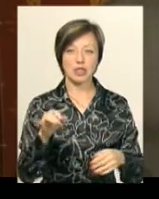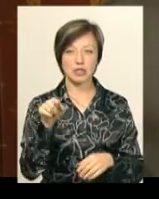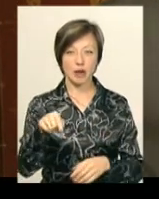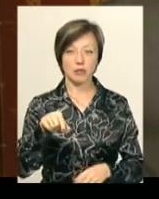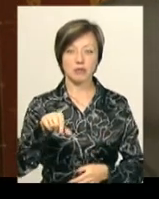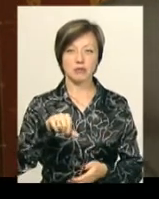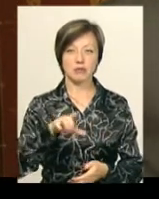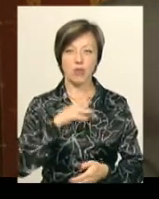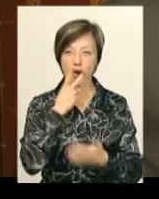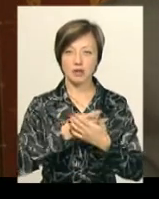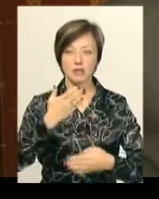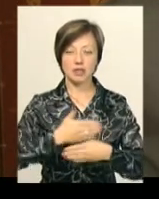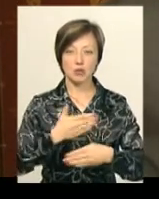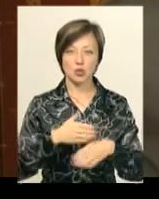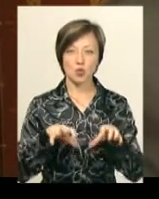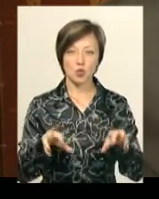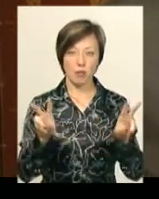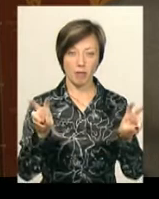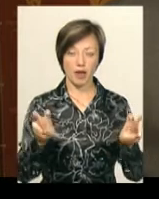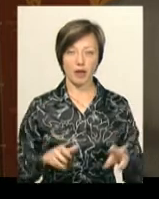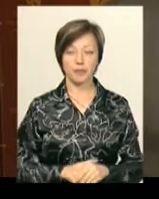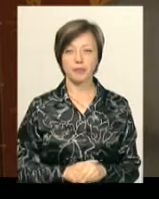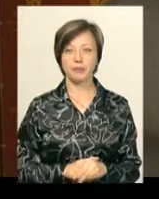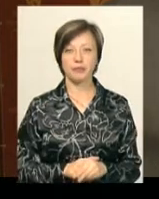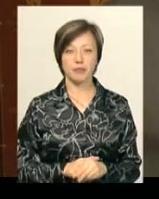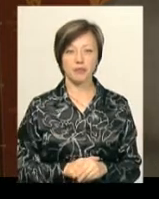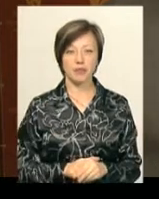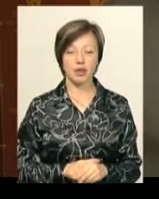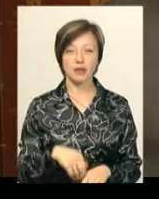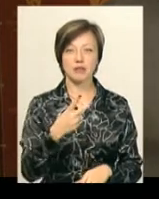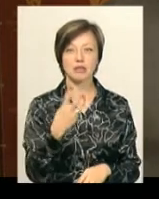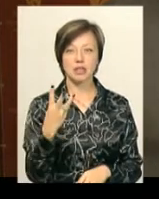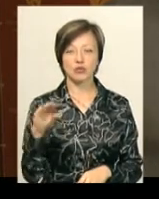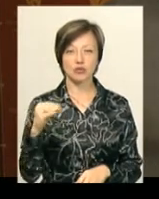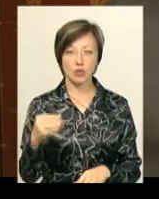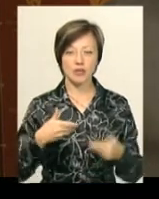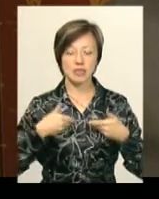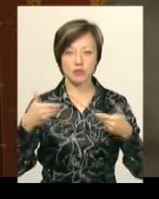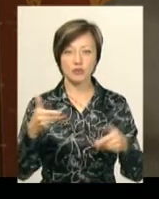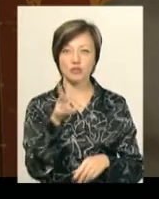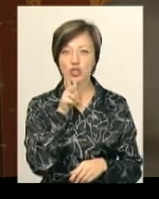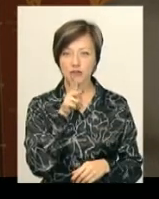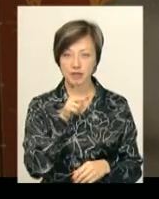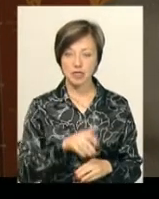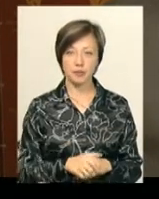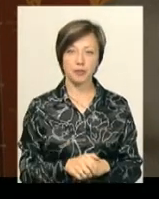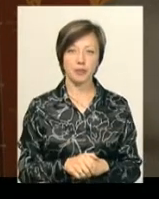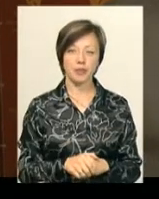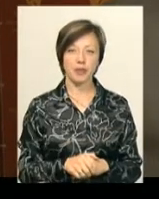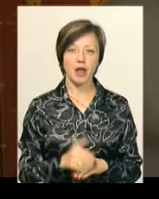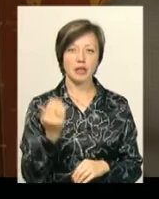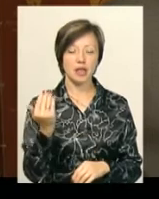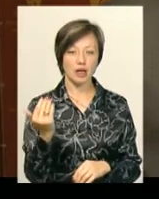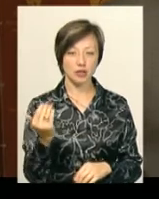грали виставу «Скупий» Мольєра. 23 жовтня нас запросили в Чернівці на